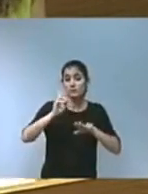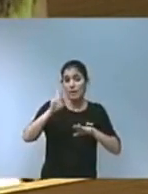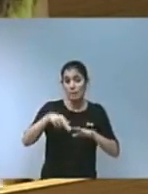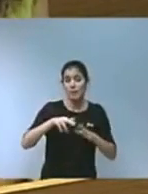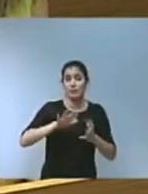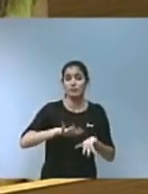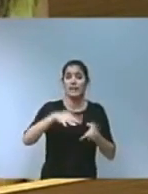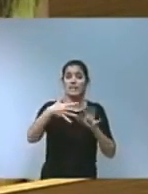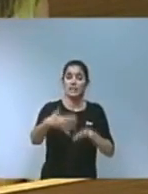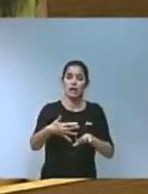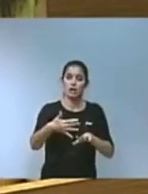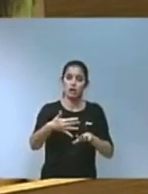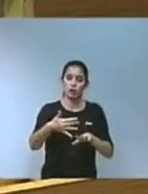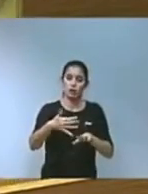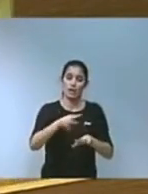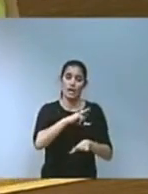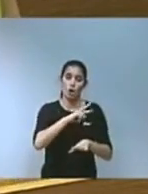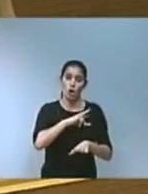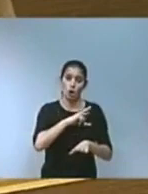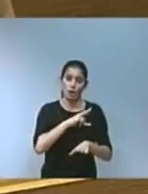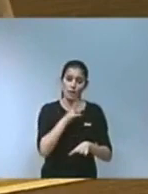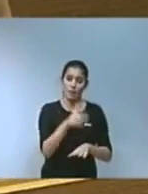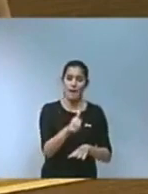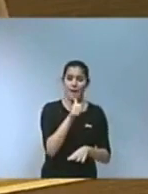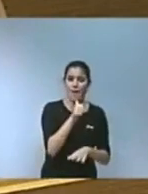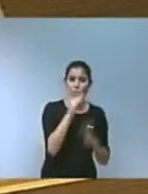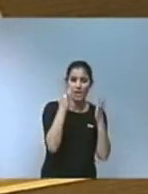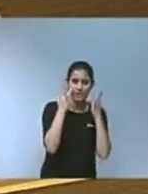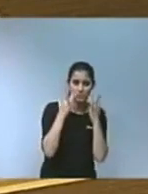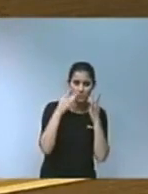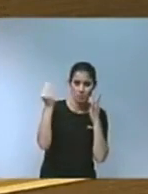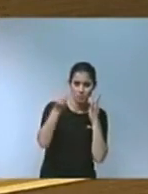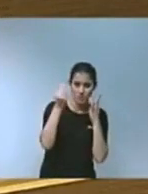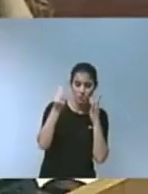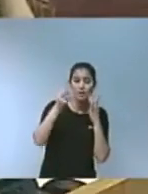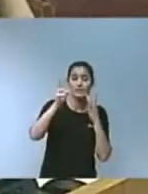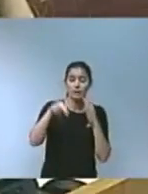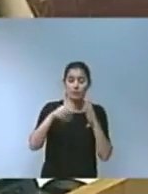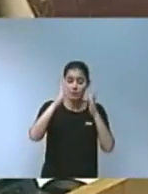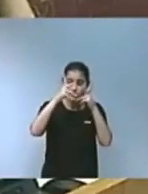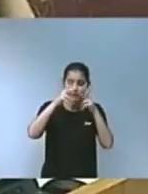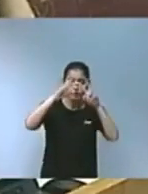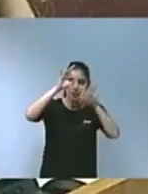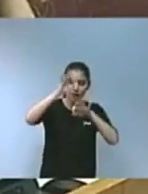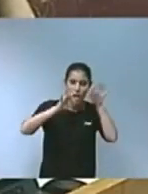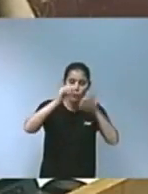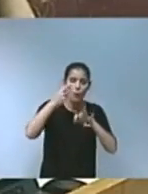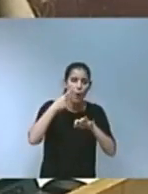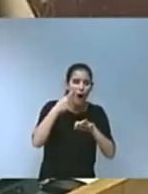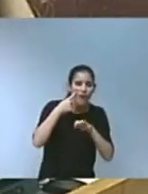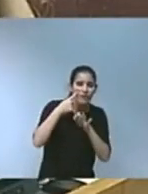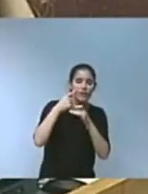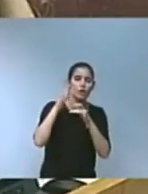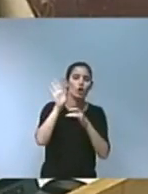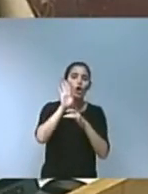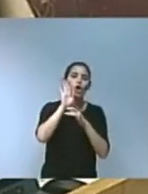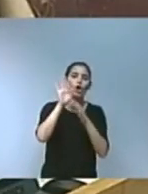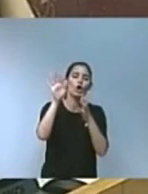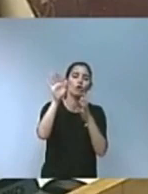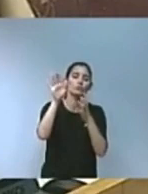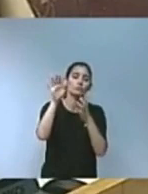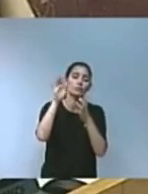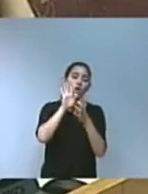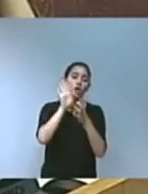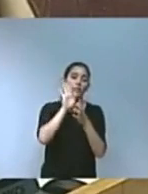de les aigües depurades. Realitzarem de fet el càlcul de l'empremta de carboni en l'activitat de depuració d'aigües residuals de la